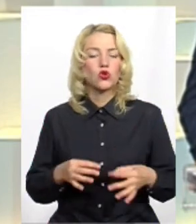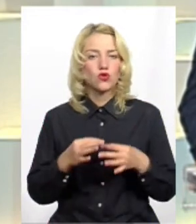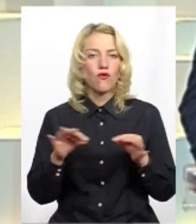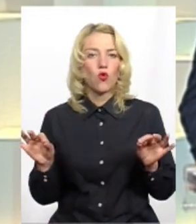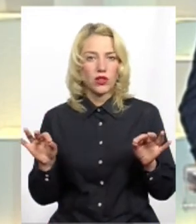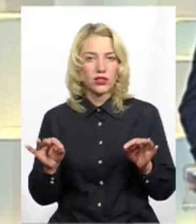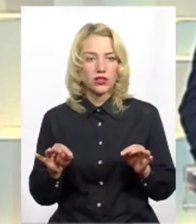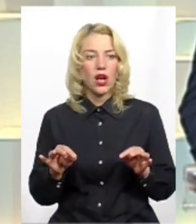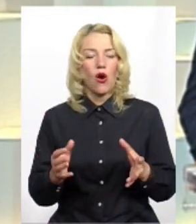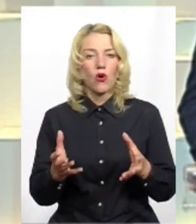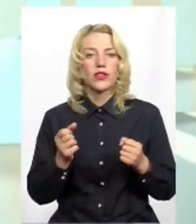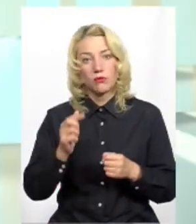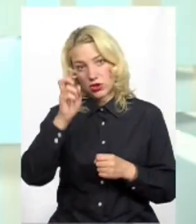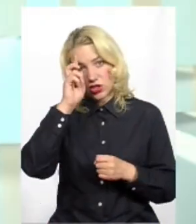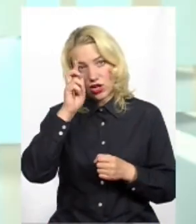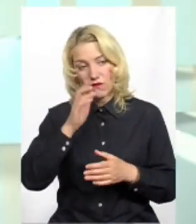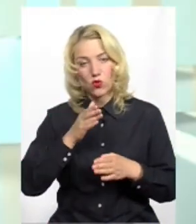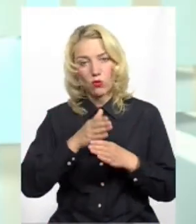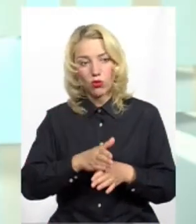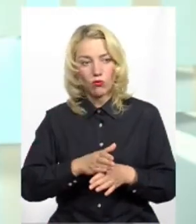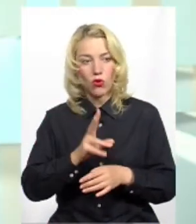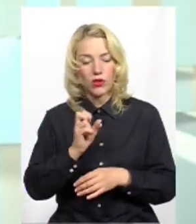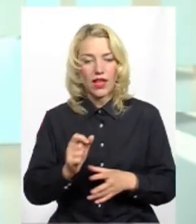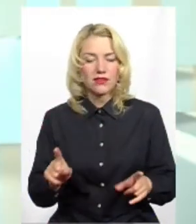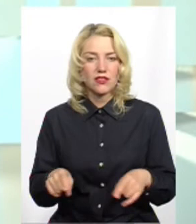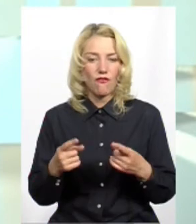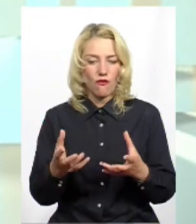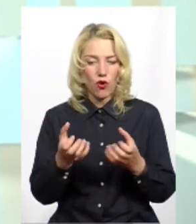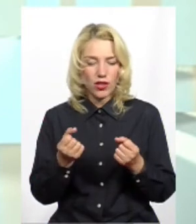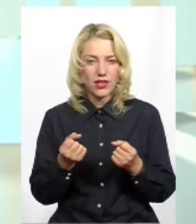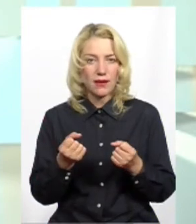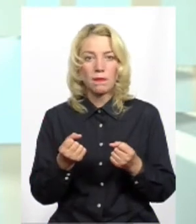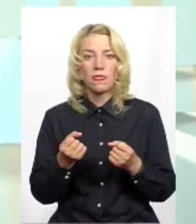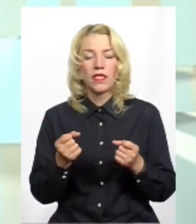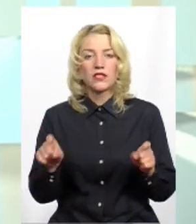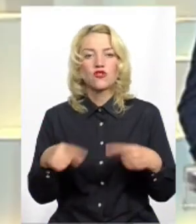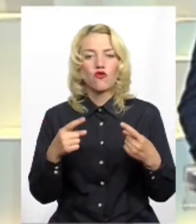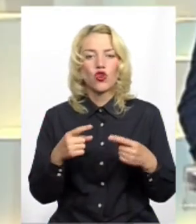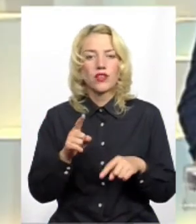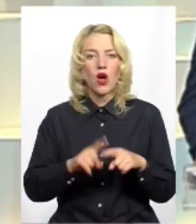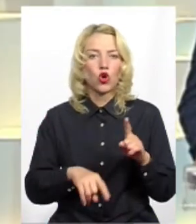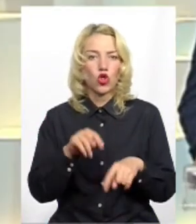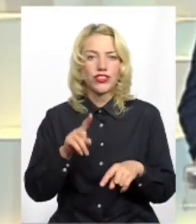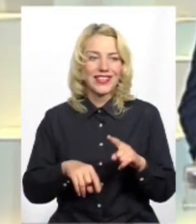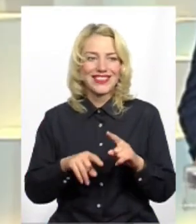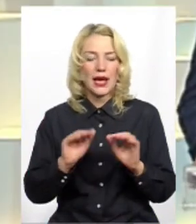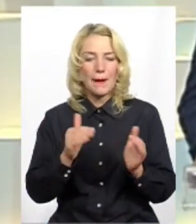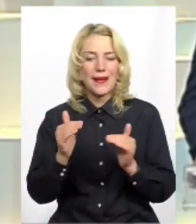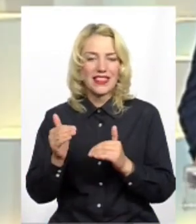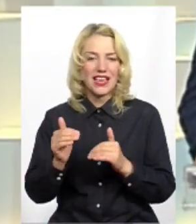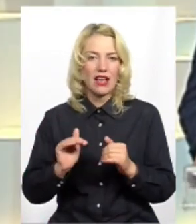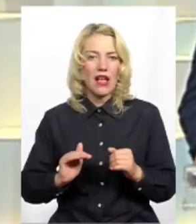отримувати державну допомогу на створення так називаємих родинних малих